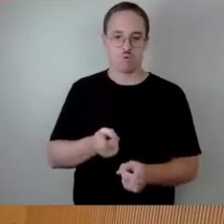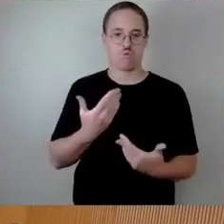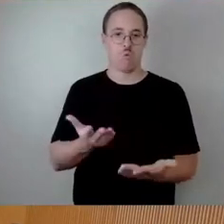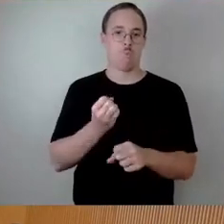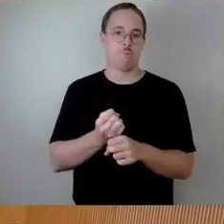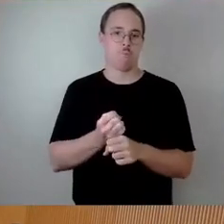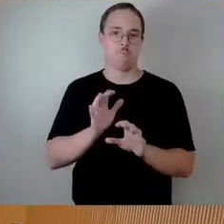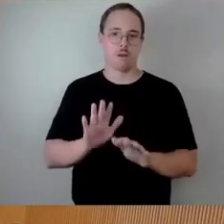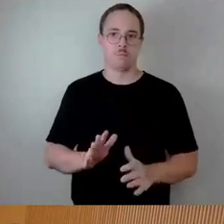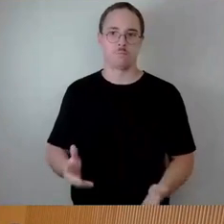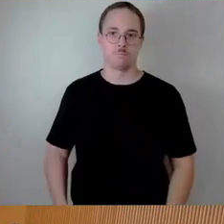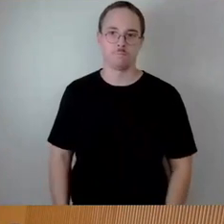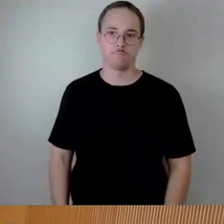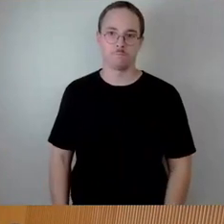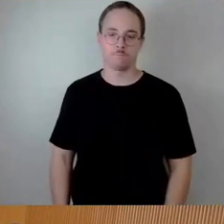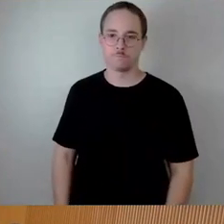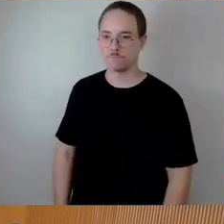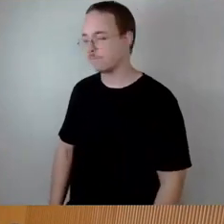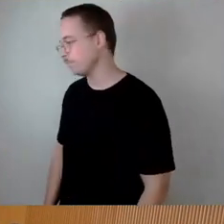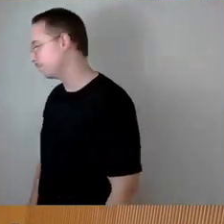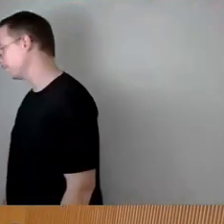FDP das Wort gewünscht. Herr Maloney, bitte.